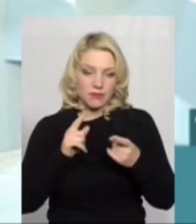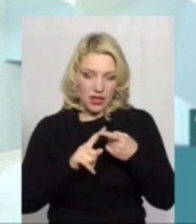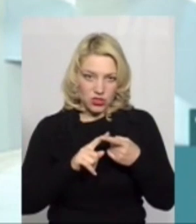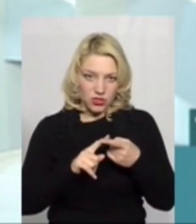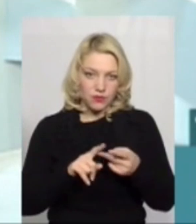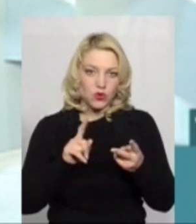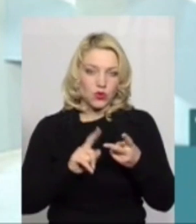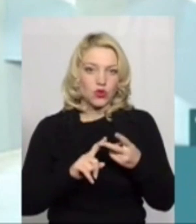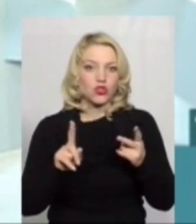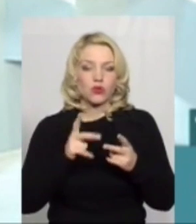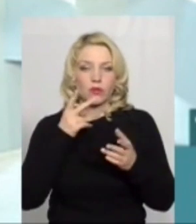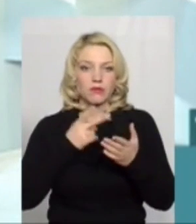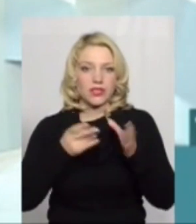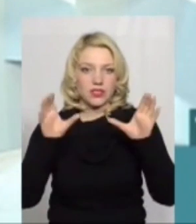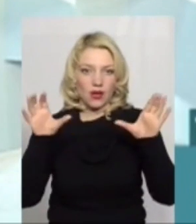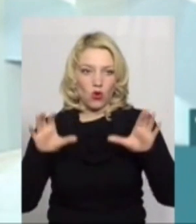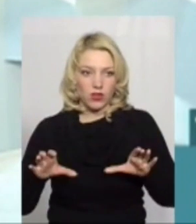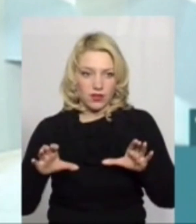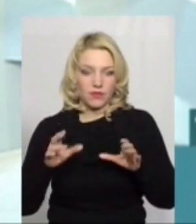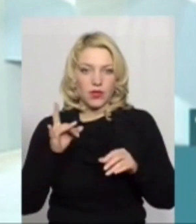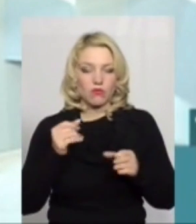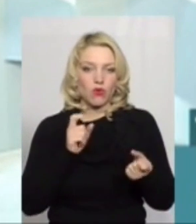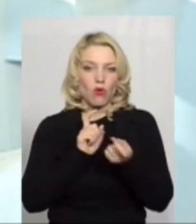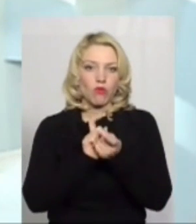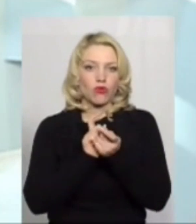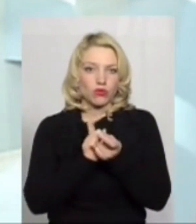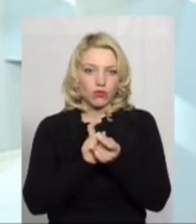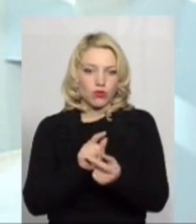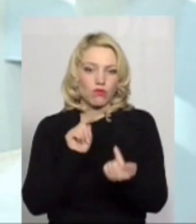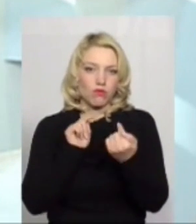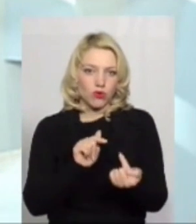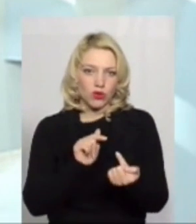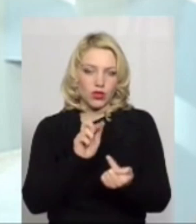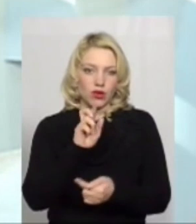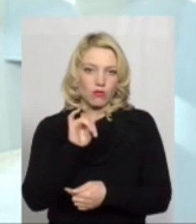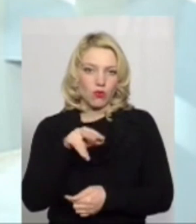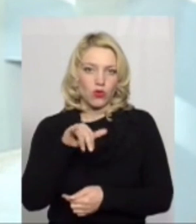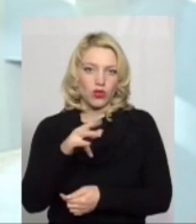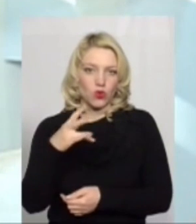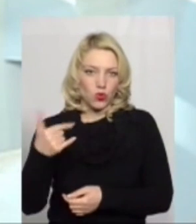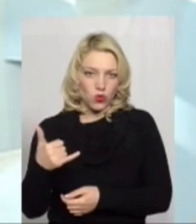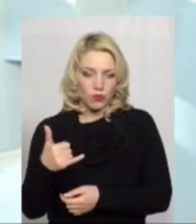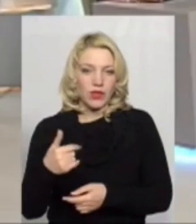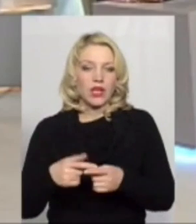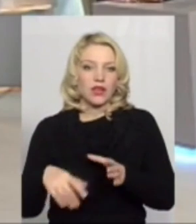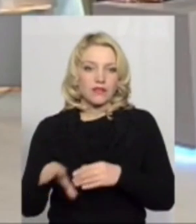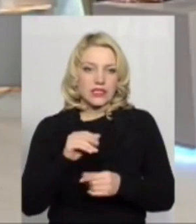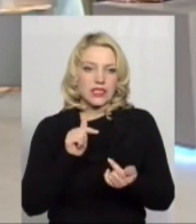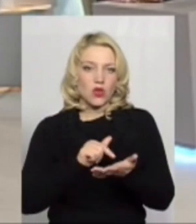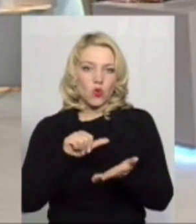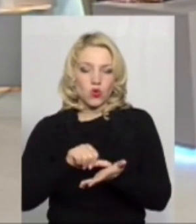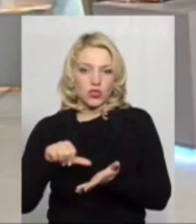Другий момент, що передбачено в законі про боротьбу протиболінгу. Усі учасники